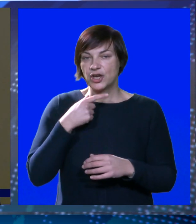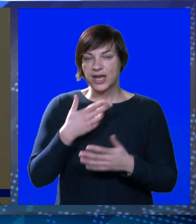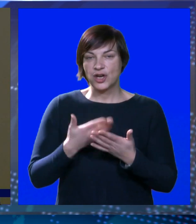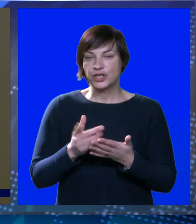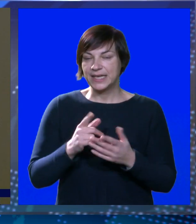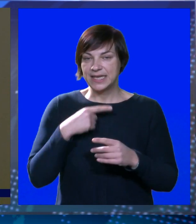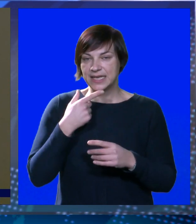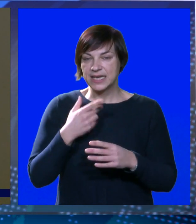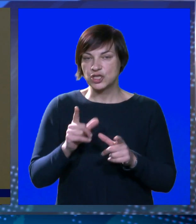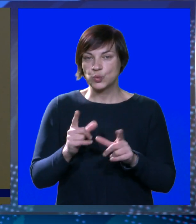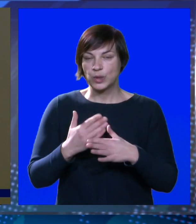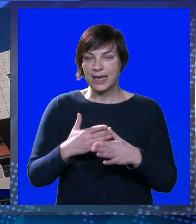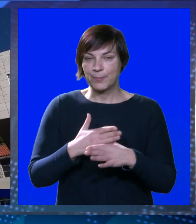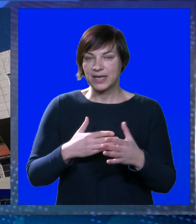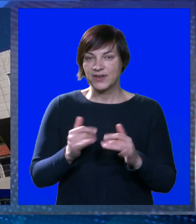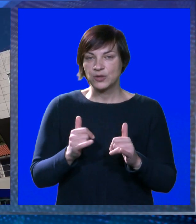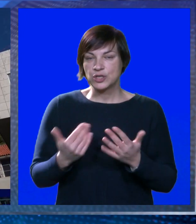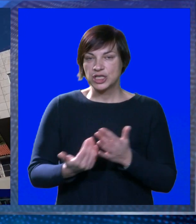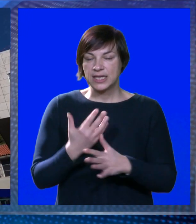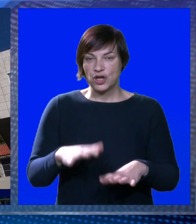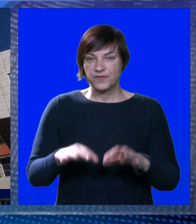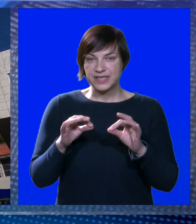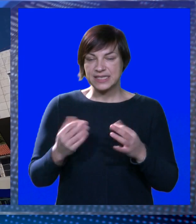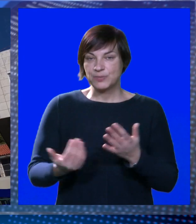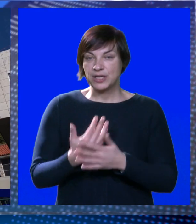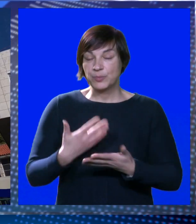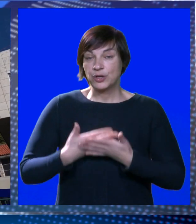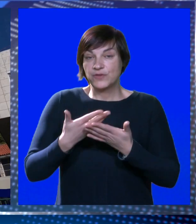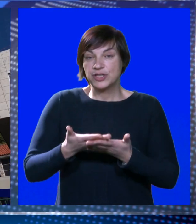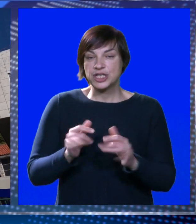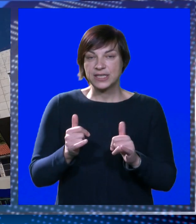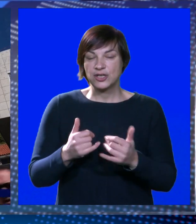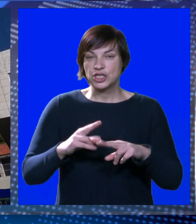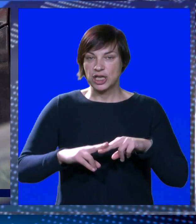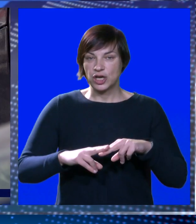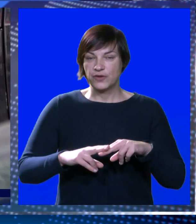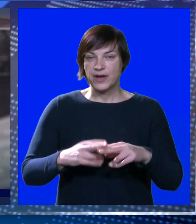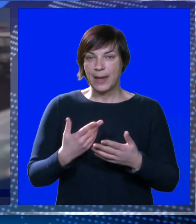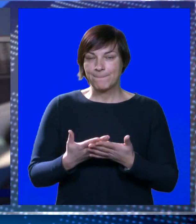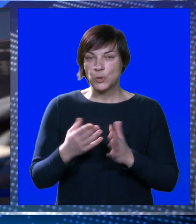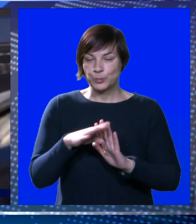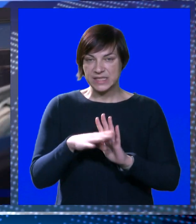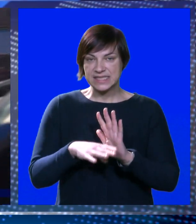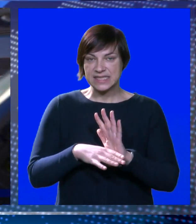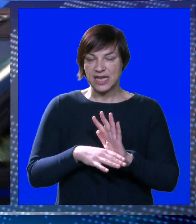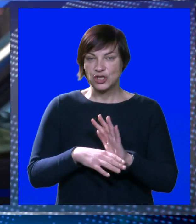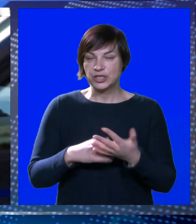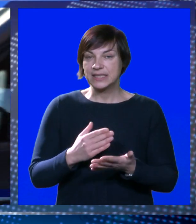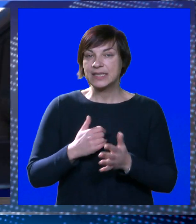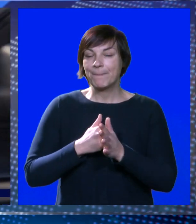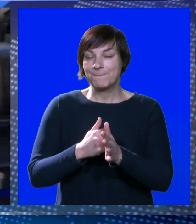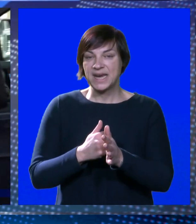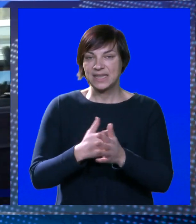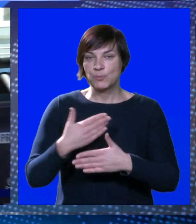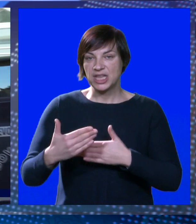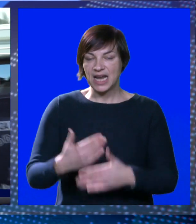ističući kako nije riječ o uhljevljivanju. Hoće li se novi izbori uopće ponovno držati, kao i hoće li ovaj put doista biti legitimni, svakako